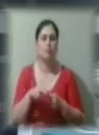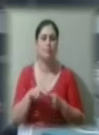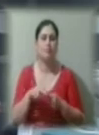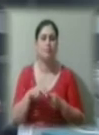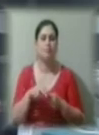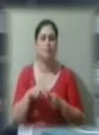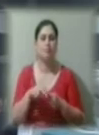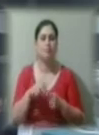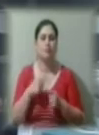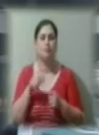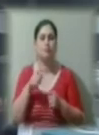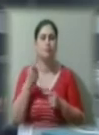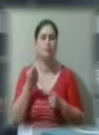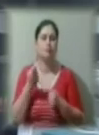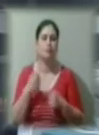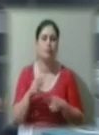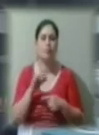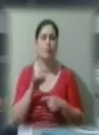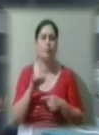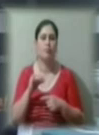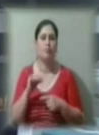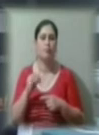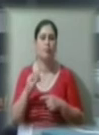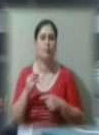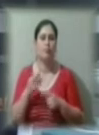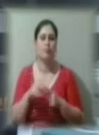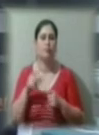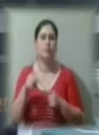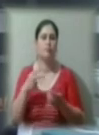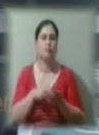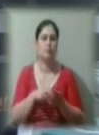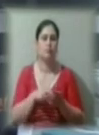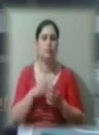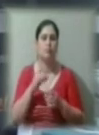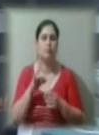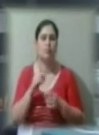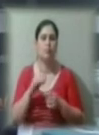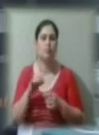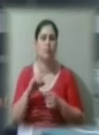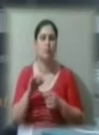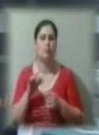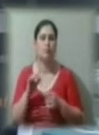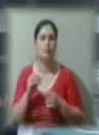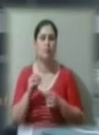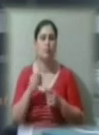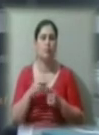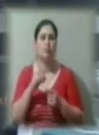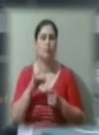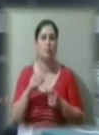там трохи інше випромінювання, там стоїть радіоактивне джерело.